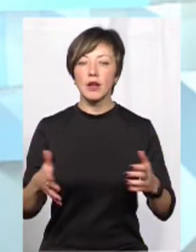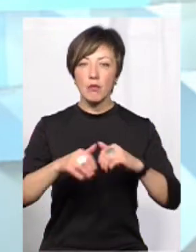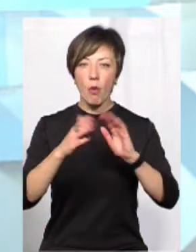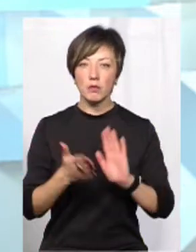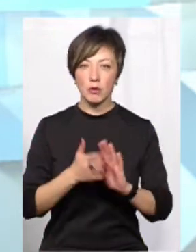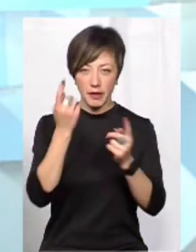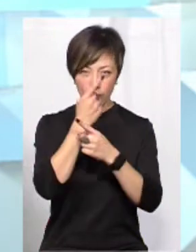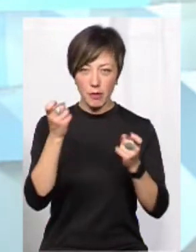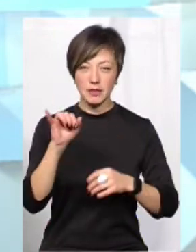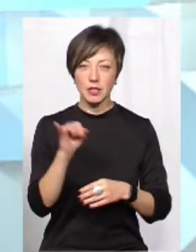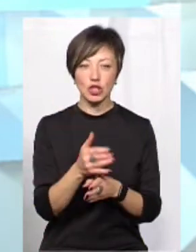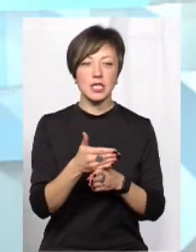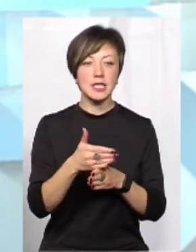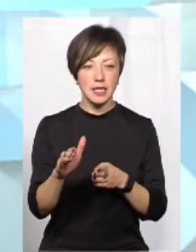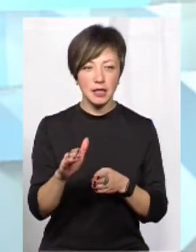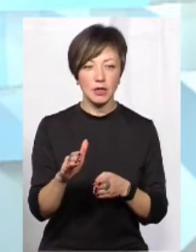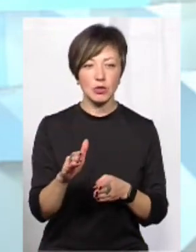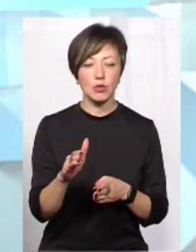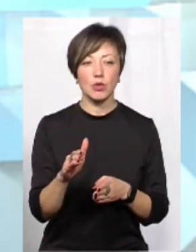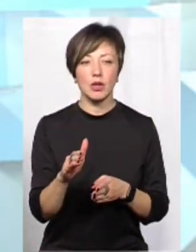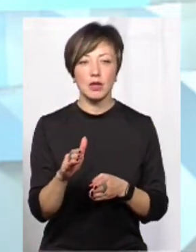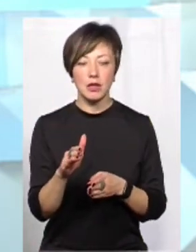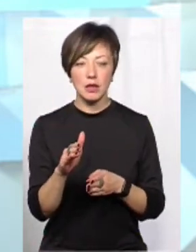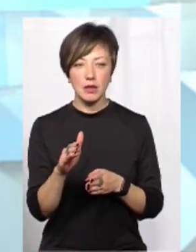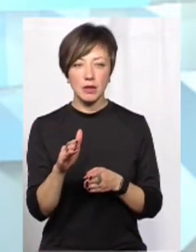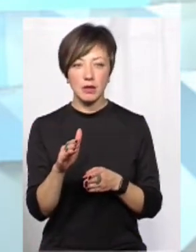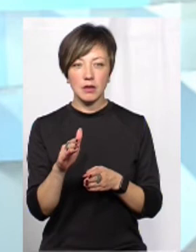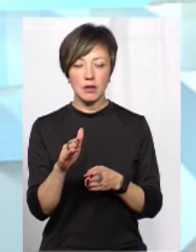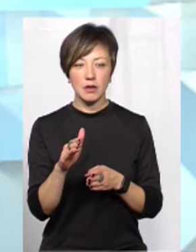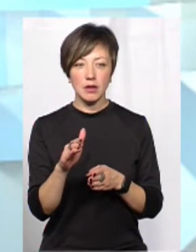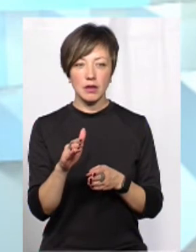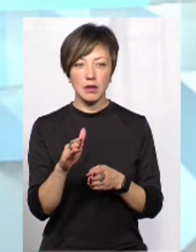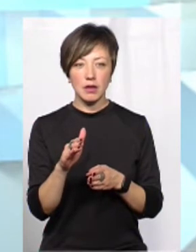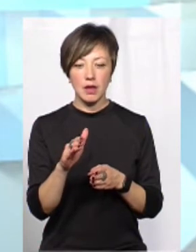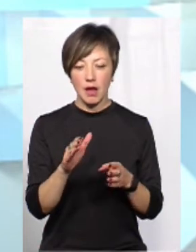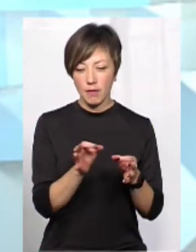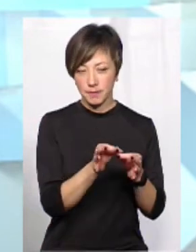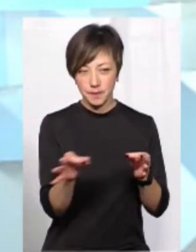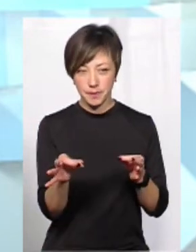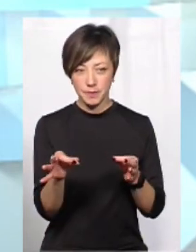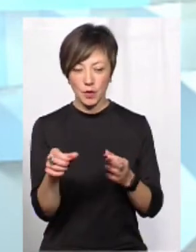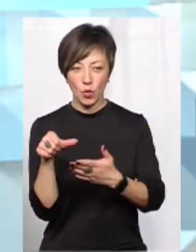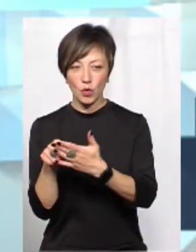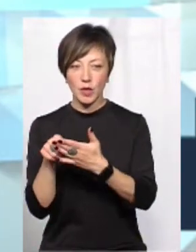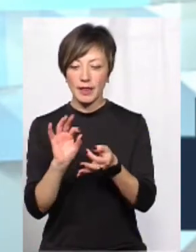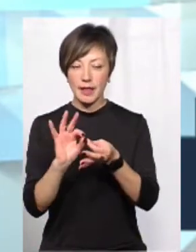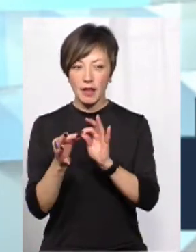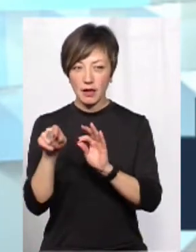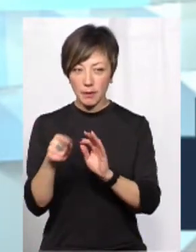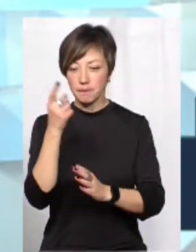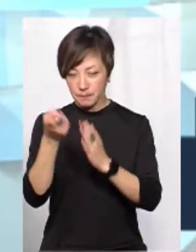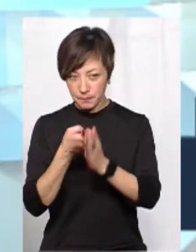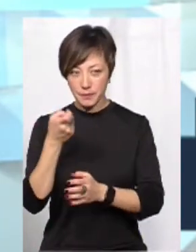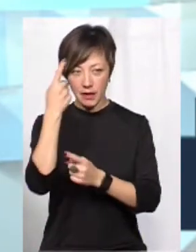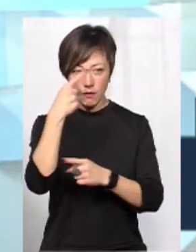інформації. І частину ми, по-перше, винесли в кнопочку «Детальніше». Там можна отримати інформацію